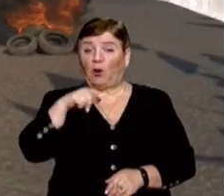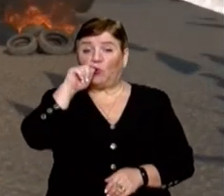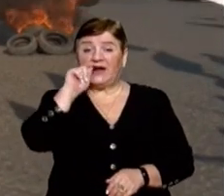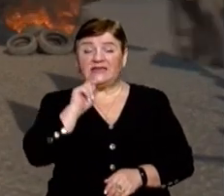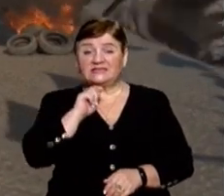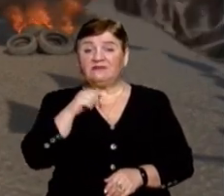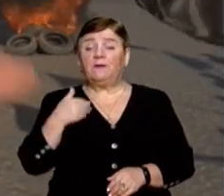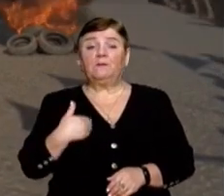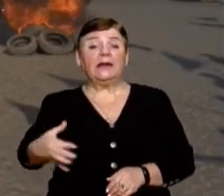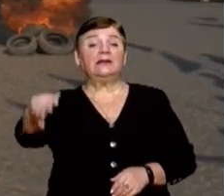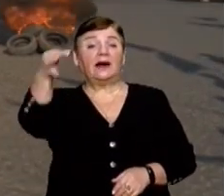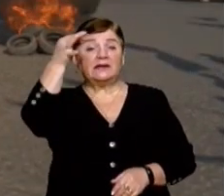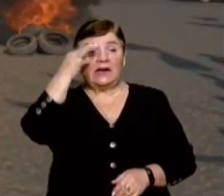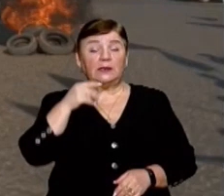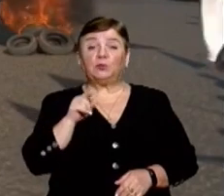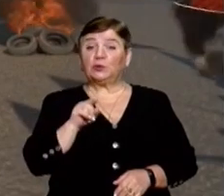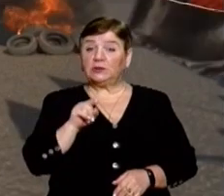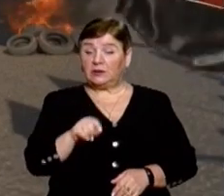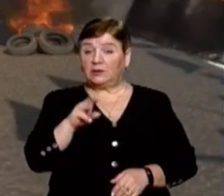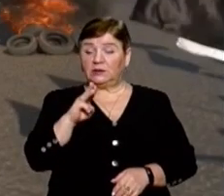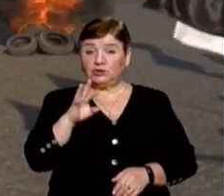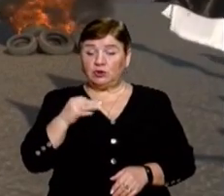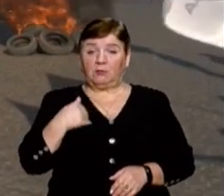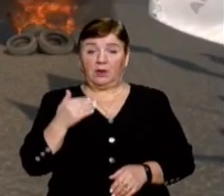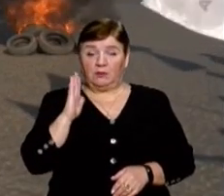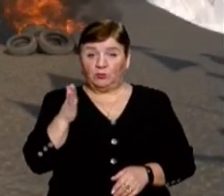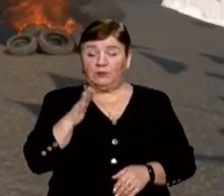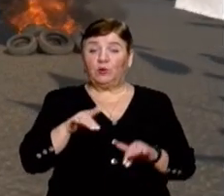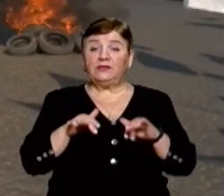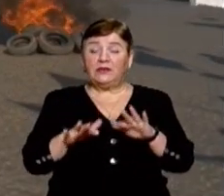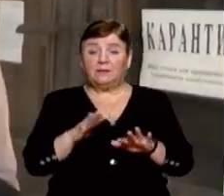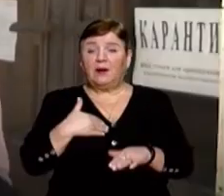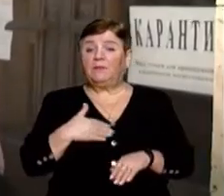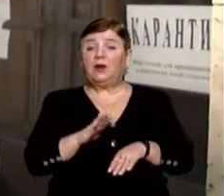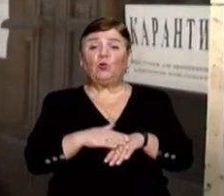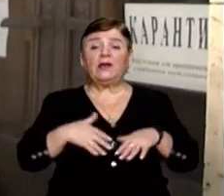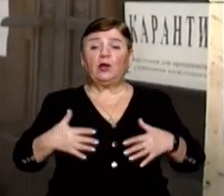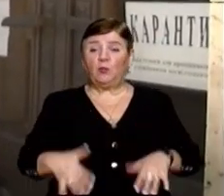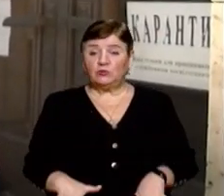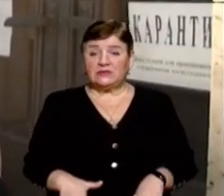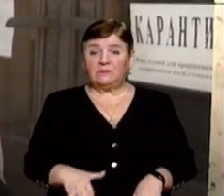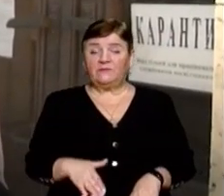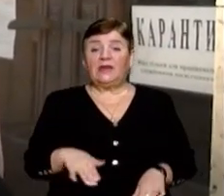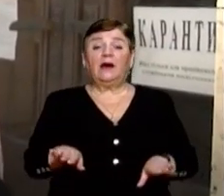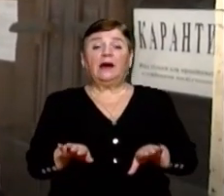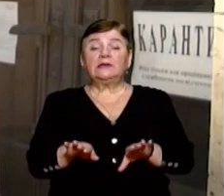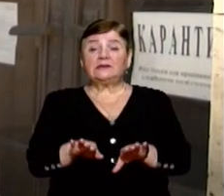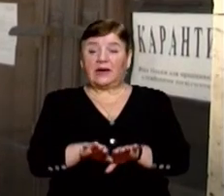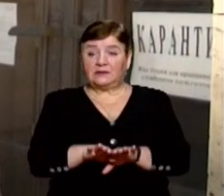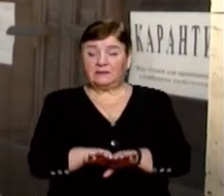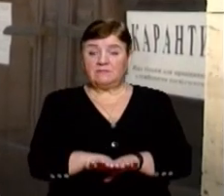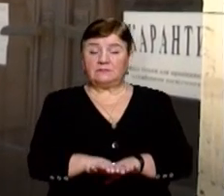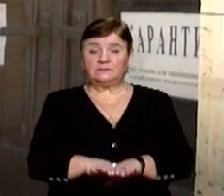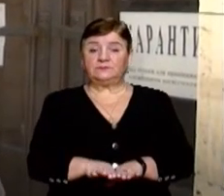І тому ми сьогодні нагадали оцим перформансом про те, що ми будемо діяти, ми не опустимо руки. Мої наступні дії – організувати прибирання